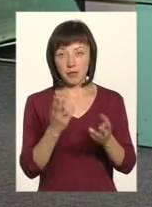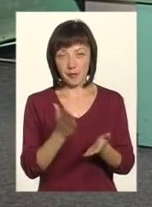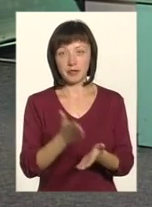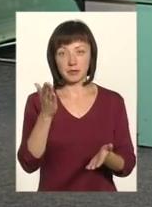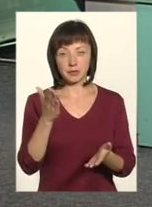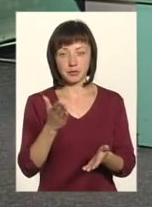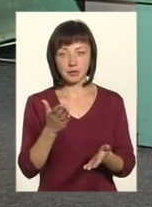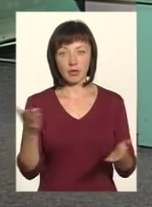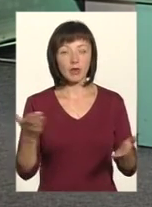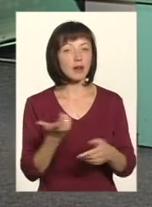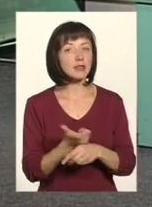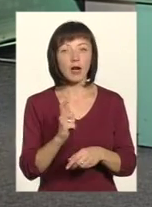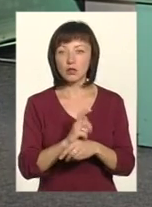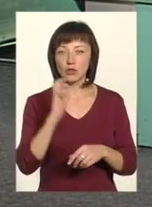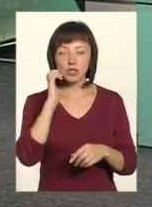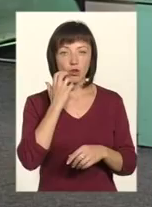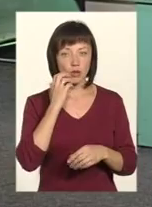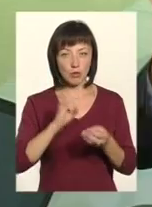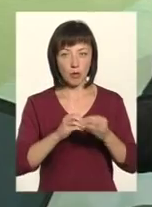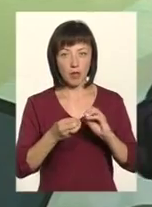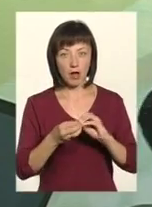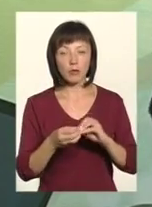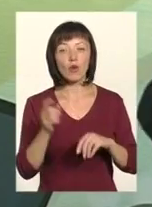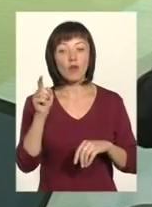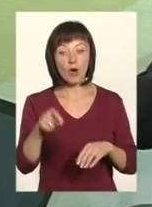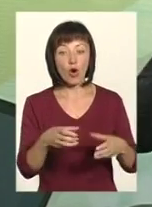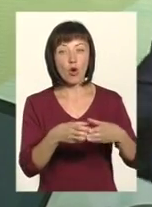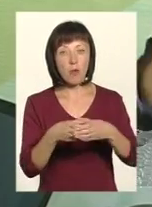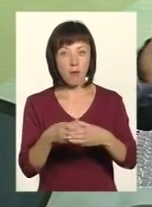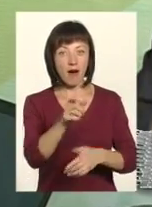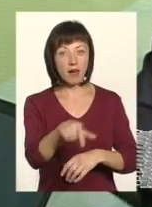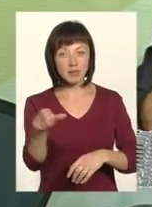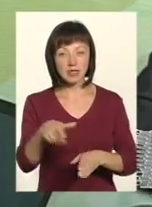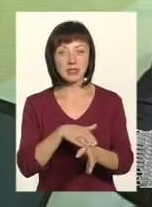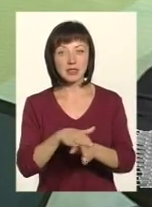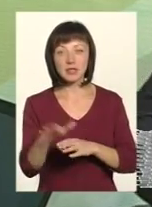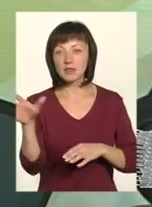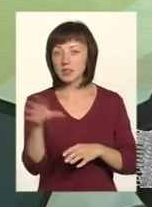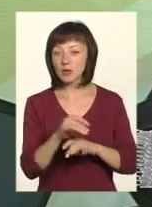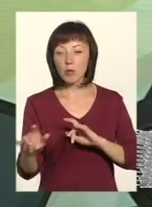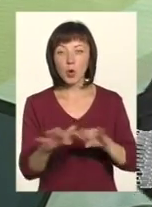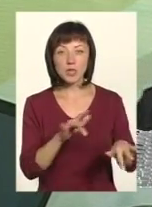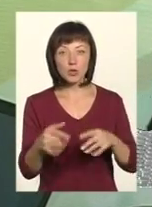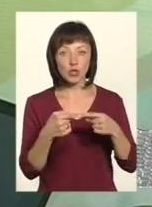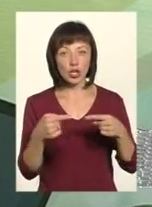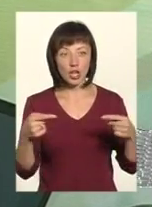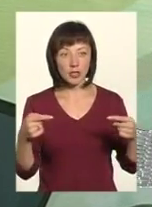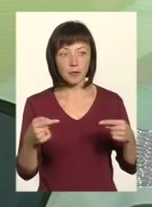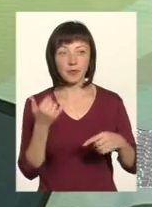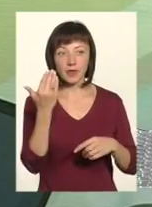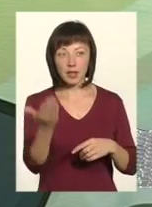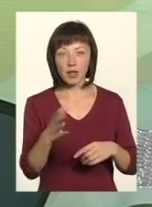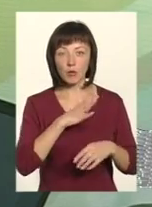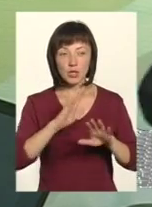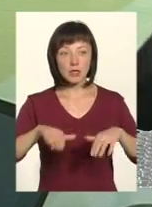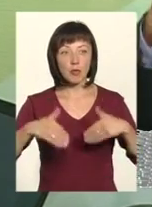для себе надто серйозним викликом, тому що вона, як громада, здійснила всі процедурні речі, які для неї були